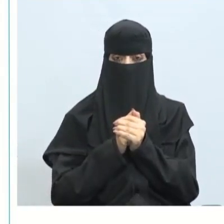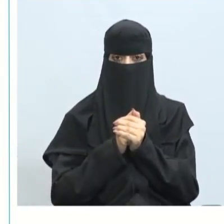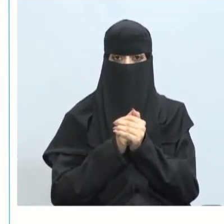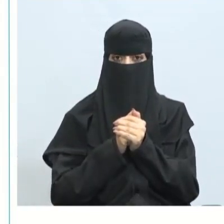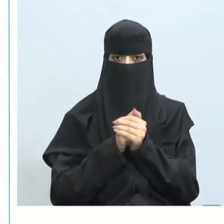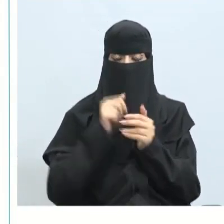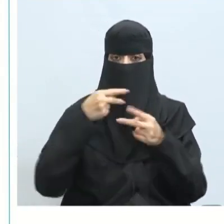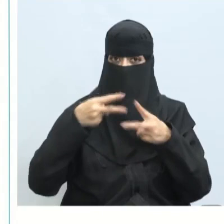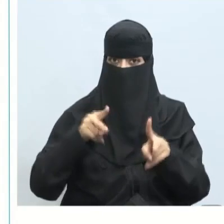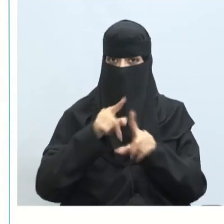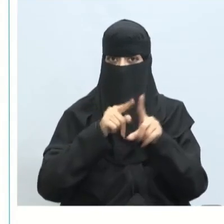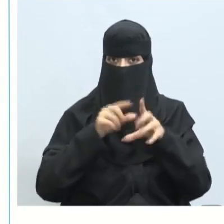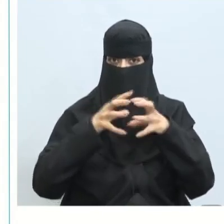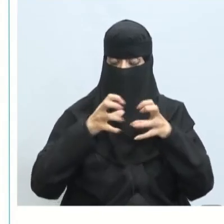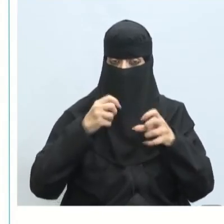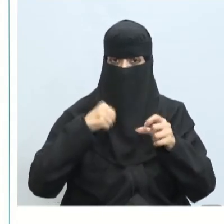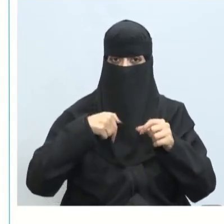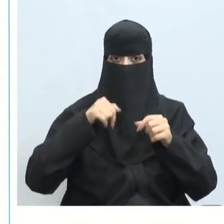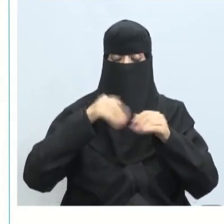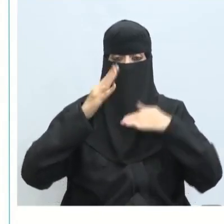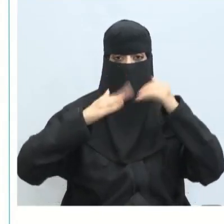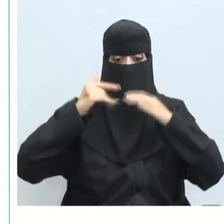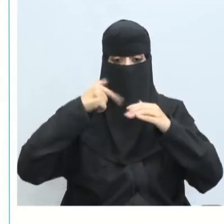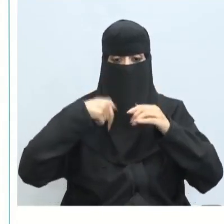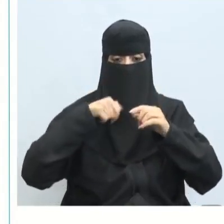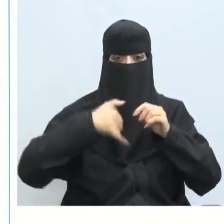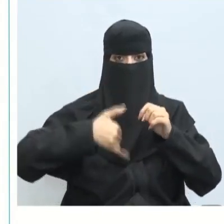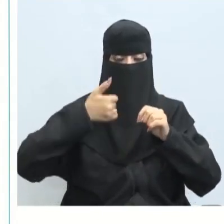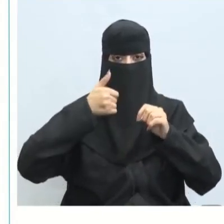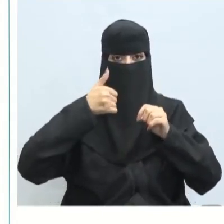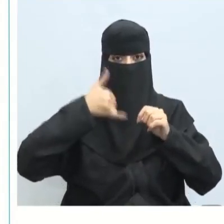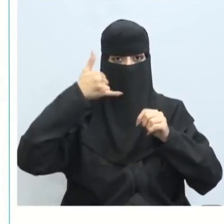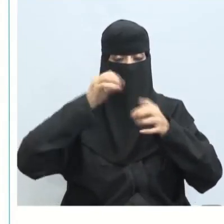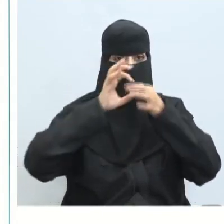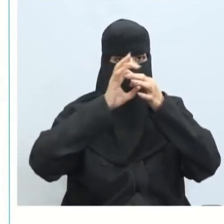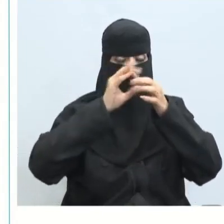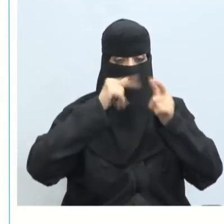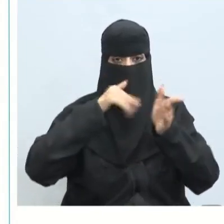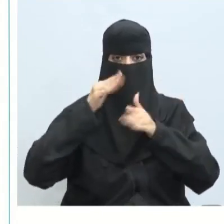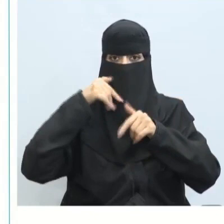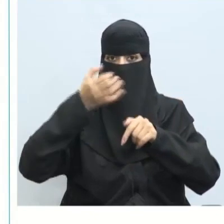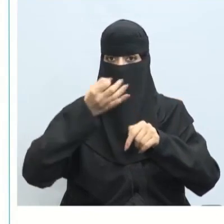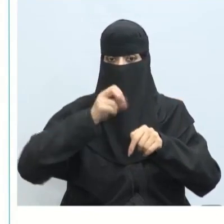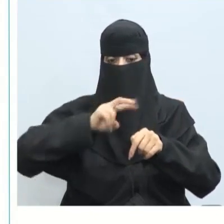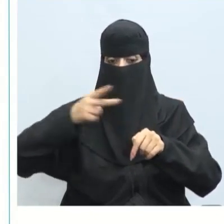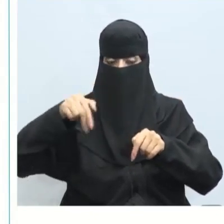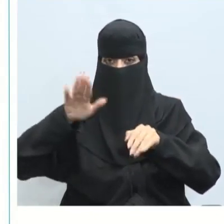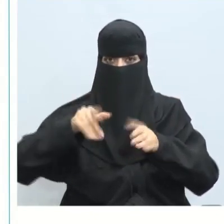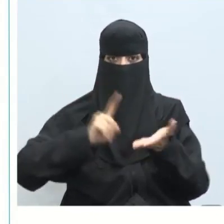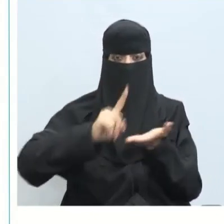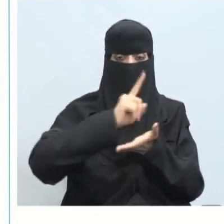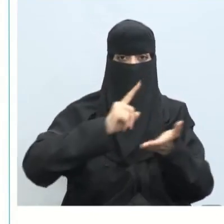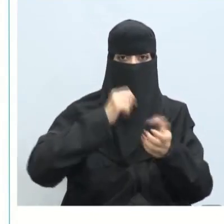بدأنا بتعريف مفهوم مهارات الاتصال والتواصل بعد ذلك تحدثنا عن أنواع أو هذه المهارات في بيئة العمل